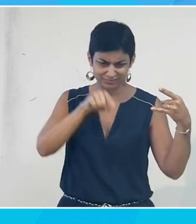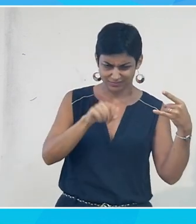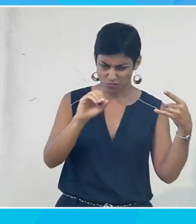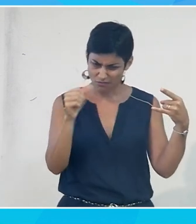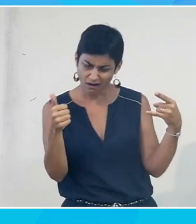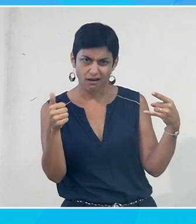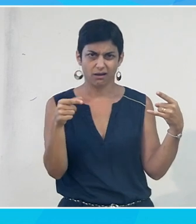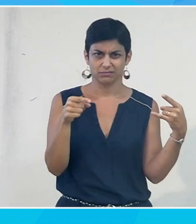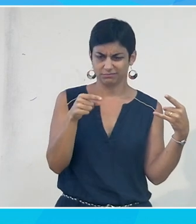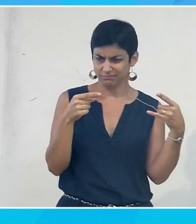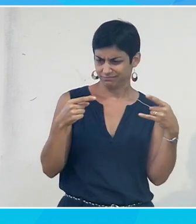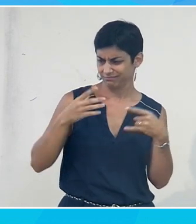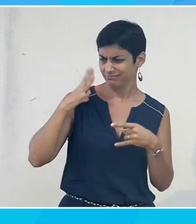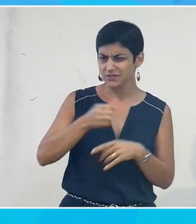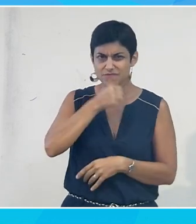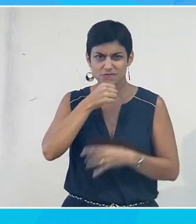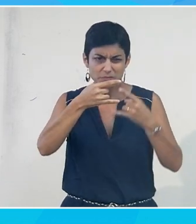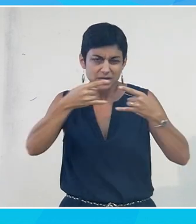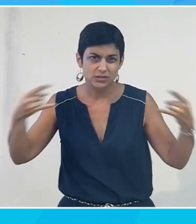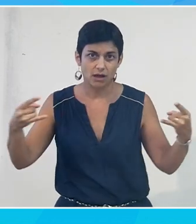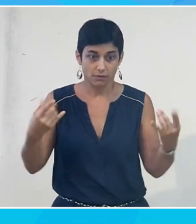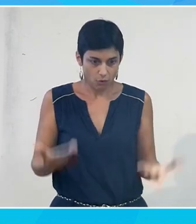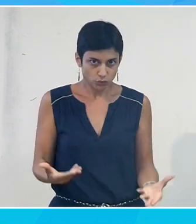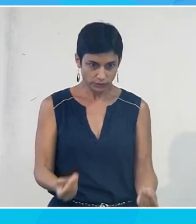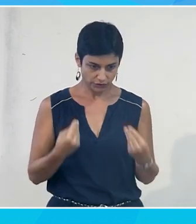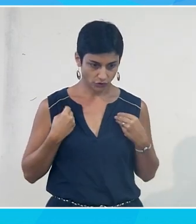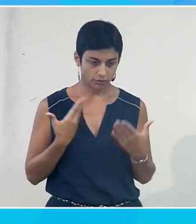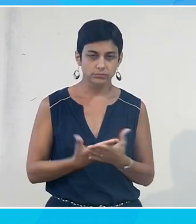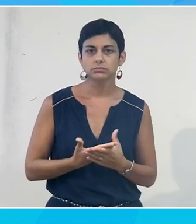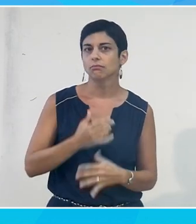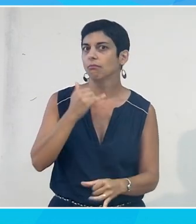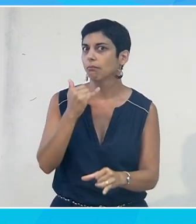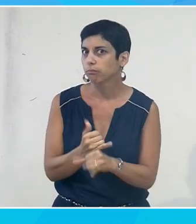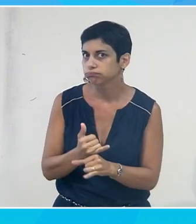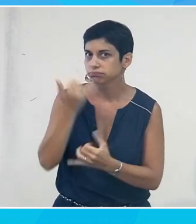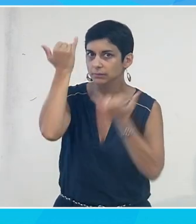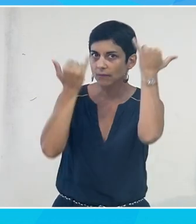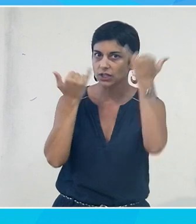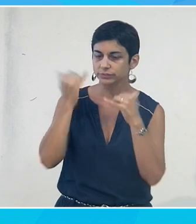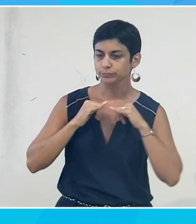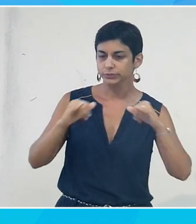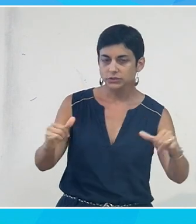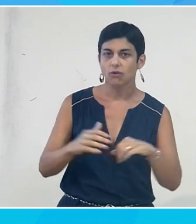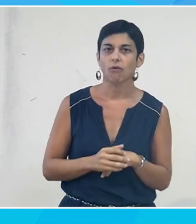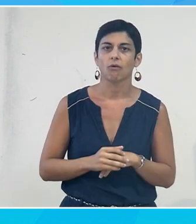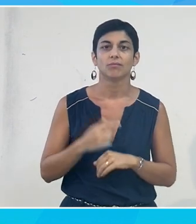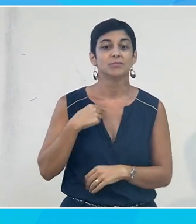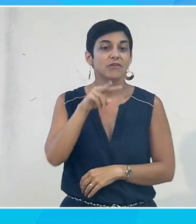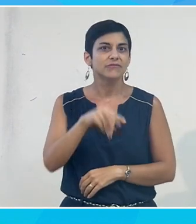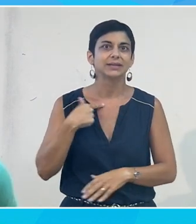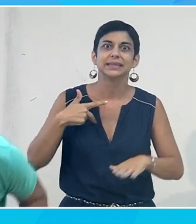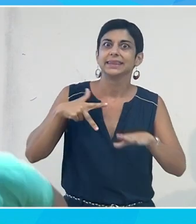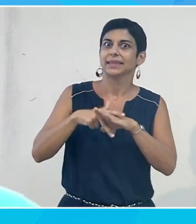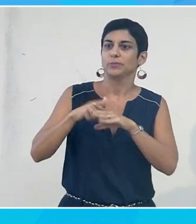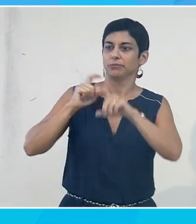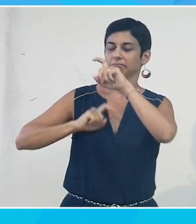'accessibilité avec Microsoft, franchement, ça aurait été de la science-fiction à l'époque. Bon, ça c'était la petite pique en direction de Microsoft, il y en aura peut-être